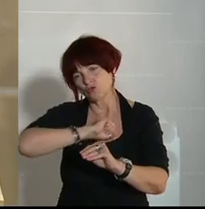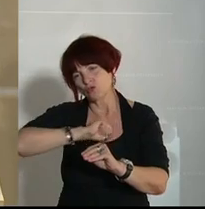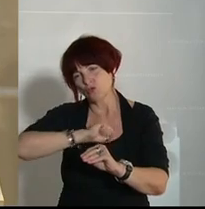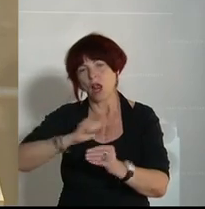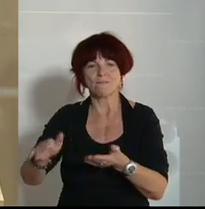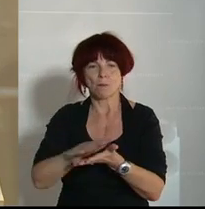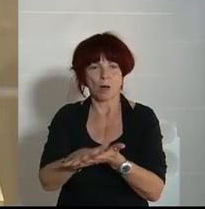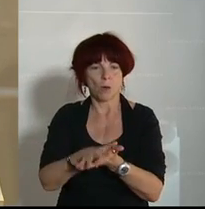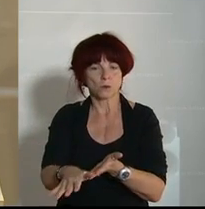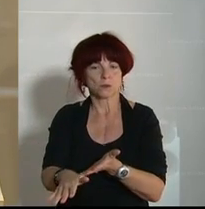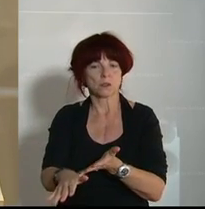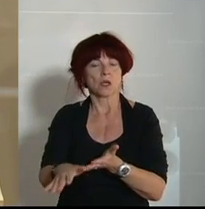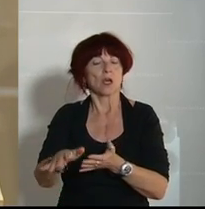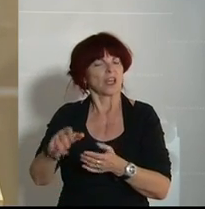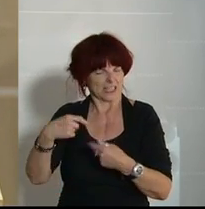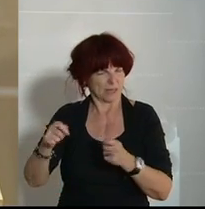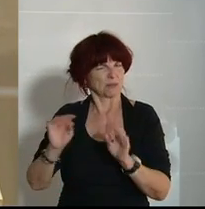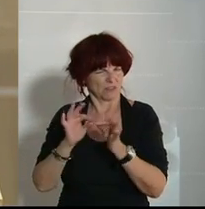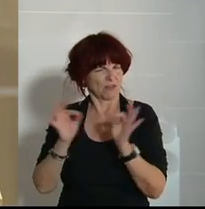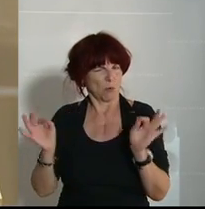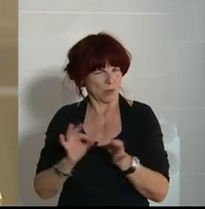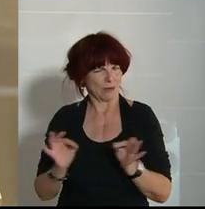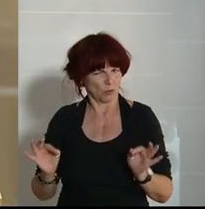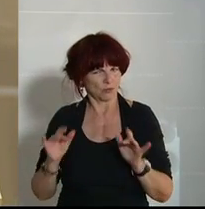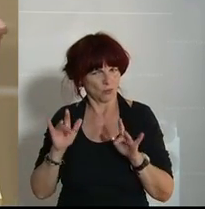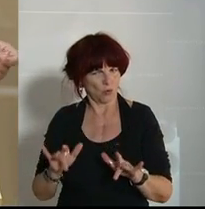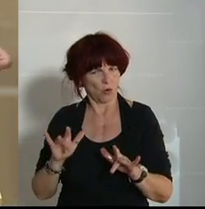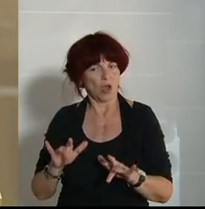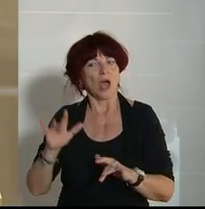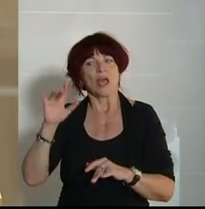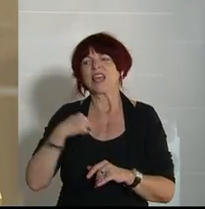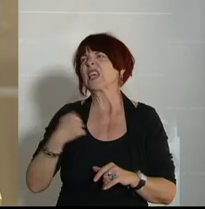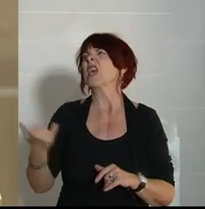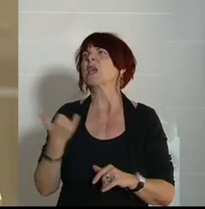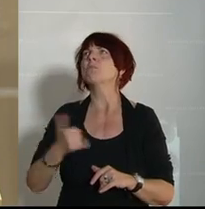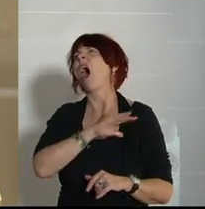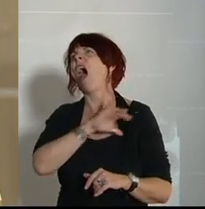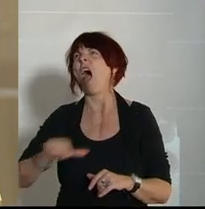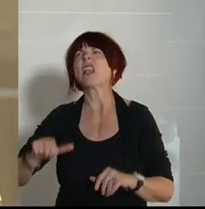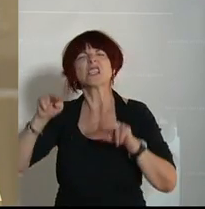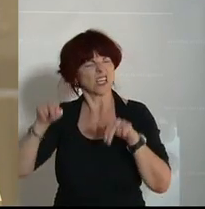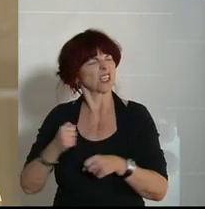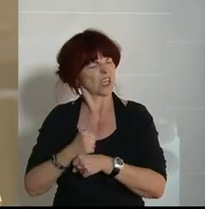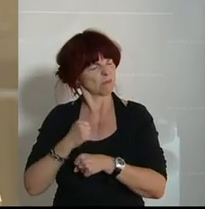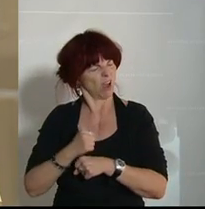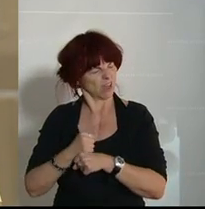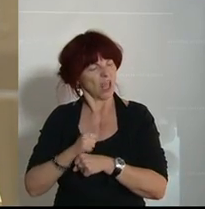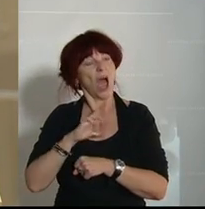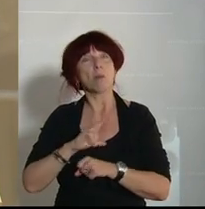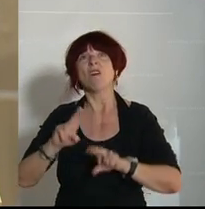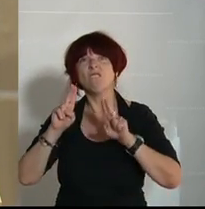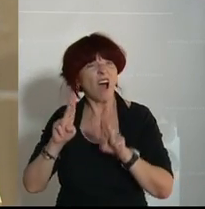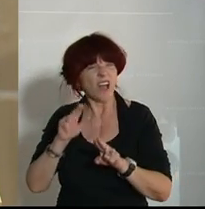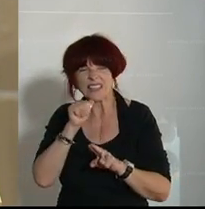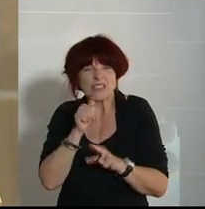Spruch dazu und wenn man weiß, jemand sagt, habe immer alles richtig gemacht, man weiß aber es stimmt nicht, dann wird das Vertrauen reduziert und das möchte ich ja nicht,